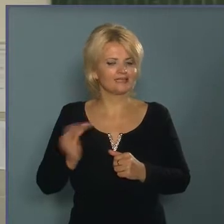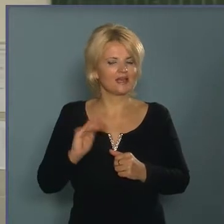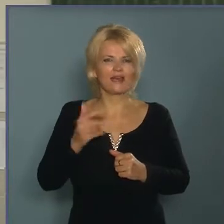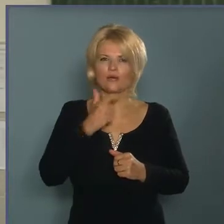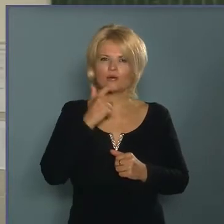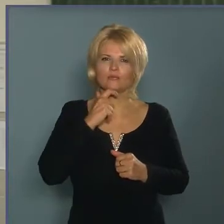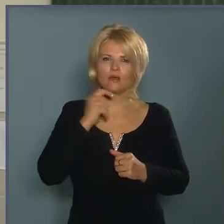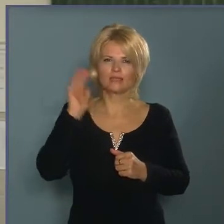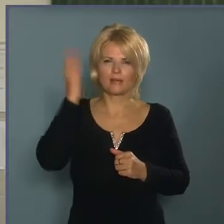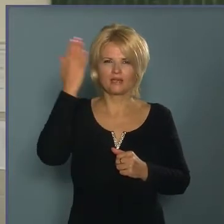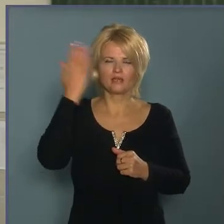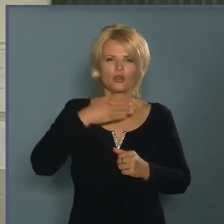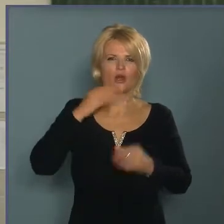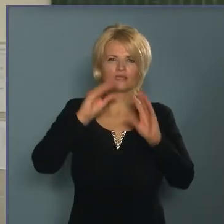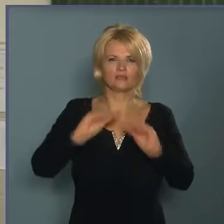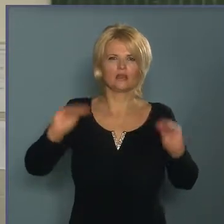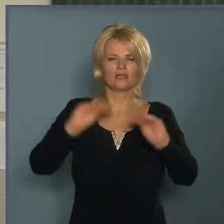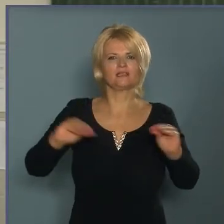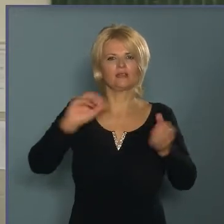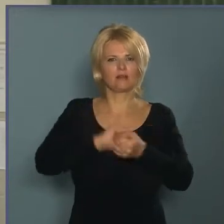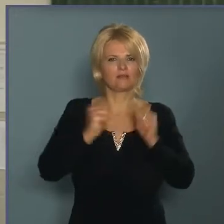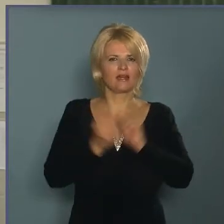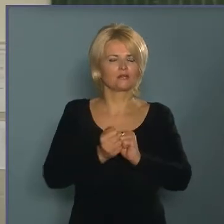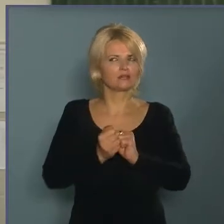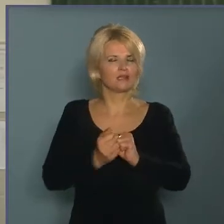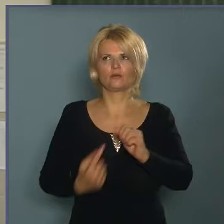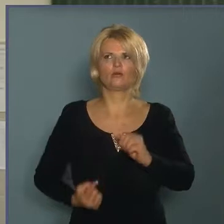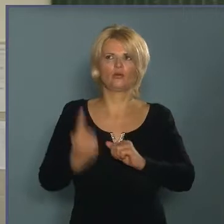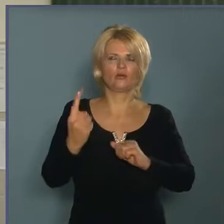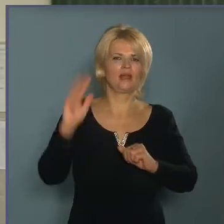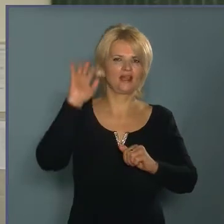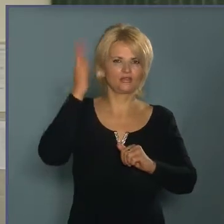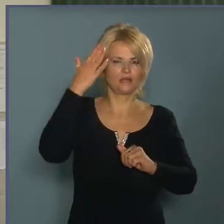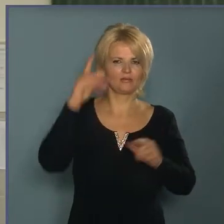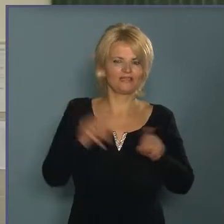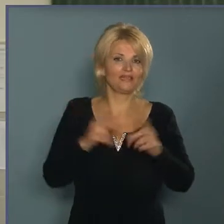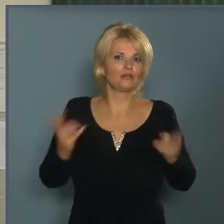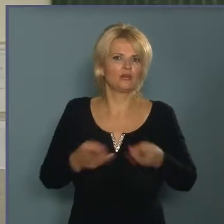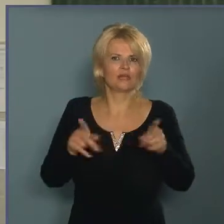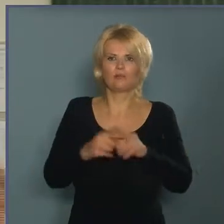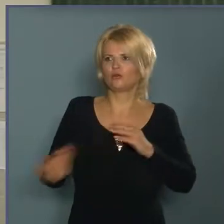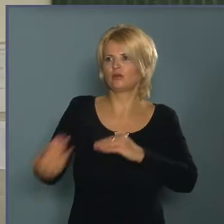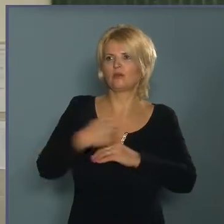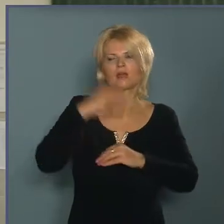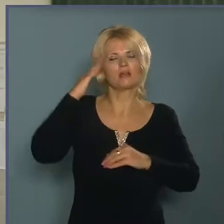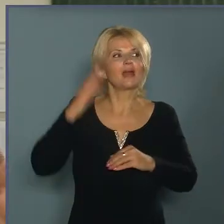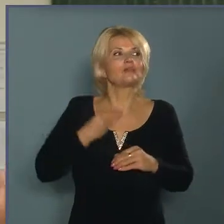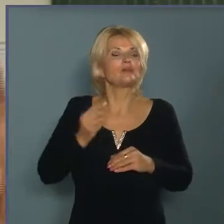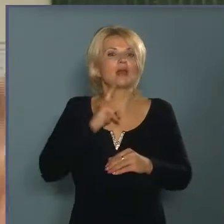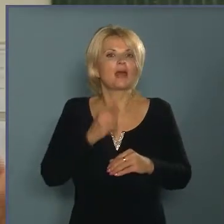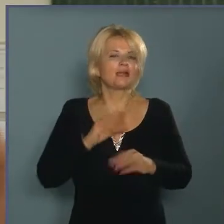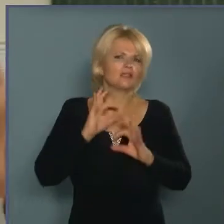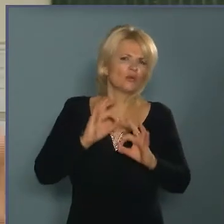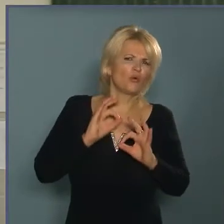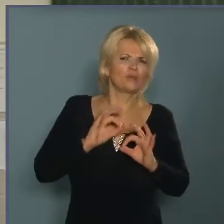akkorunkban is emlékszünk rá, hogyha egy kicsit megváltozott a tanítás, az mindig emlékezetes. És ez egy könnyebb dolog, hogy úgy jönnek be, hogy hát nem tudjuk mi lesz, de